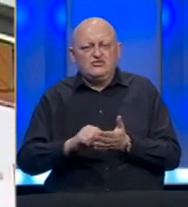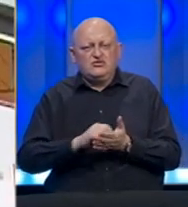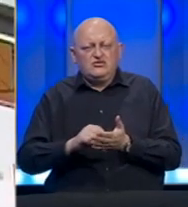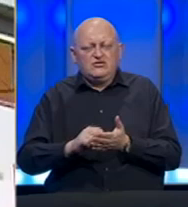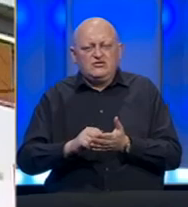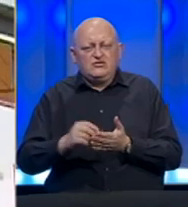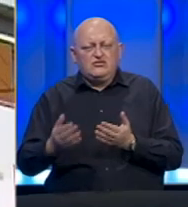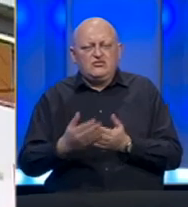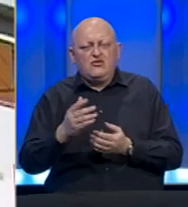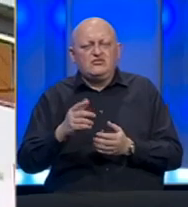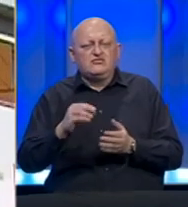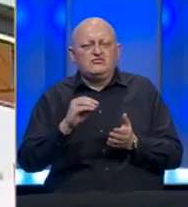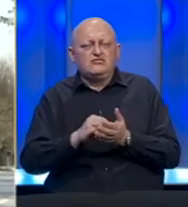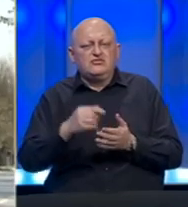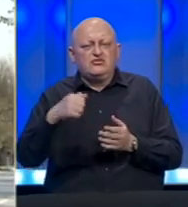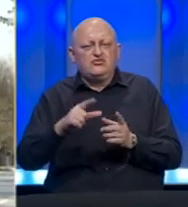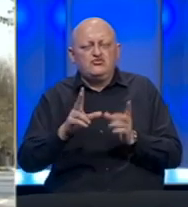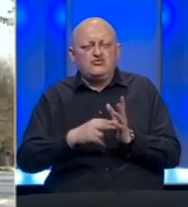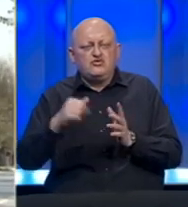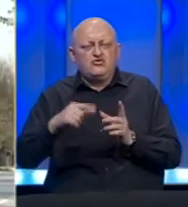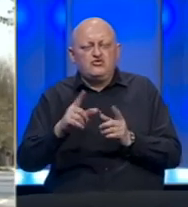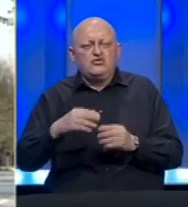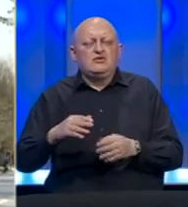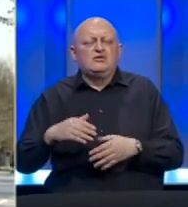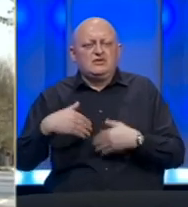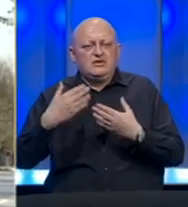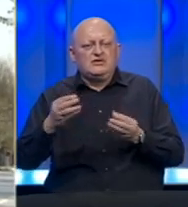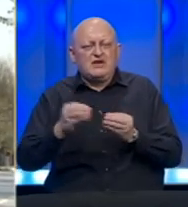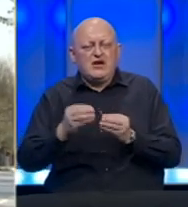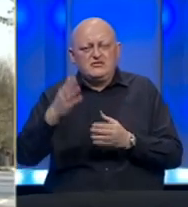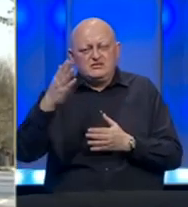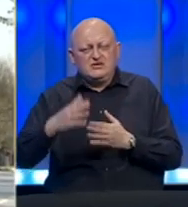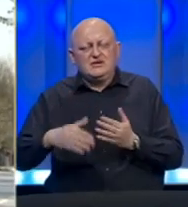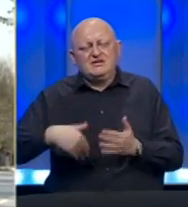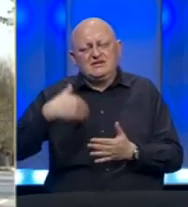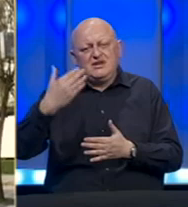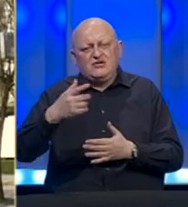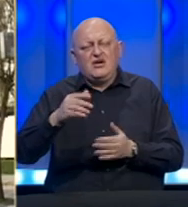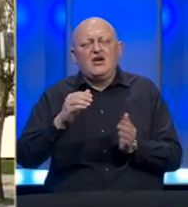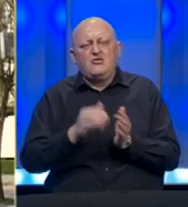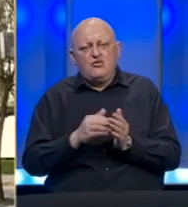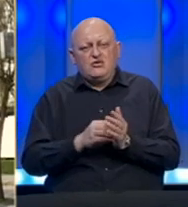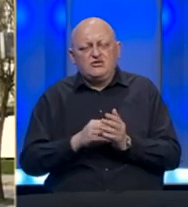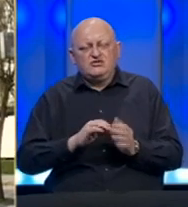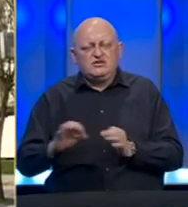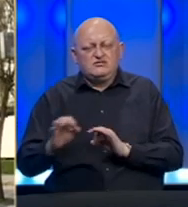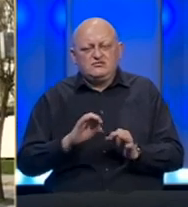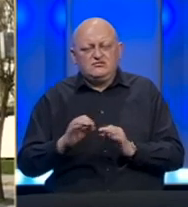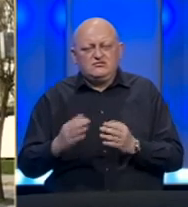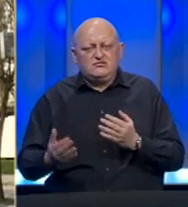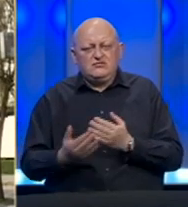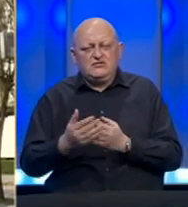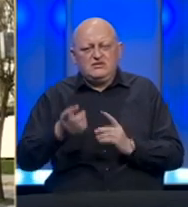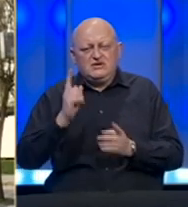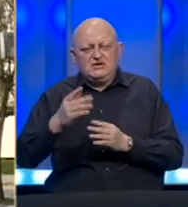prvi termini za ispite će biti u junu i julu. Nadoknadit će se i aprilski rok, a nakon toga, ako bude potrebe, organizovat će se novi